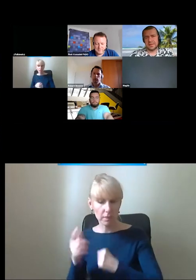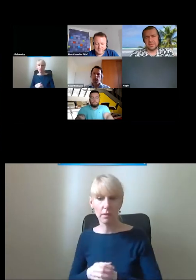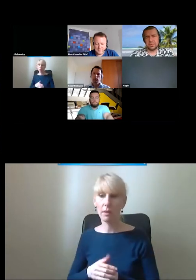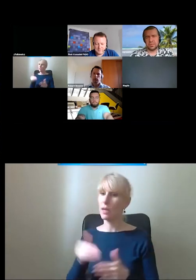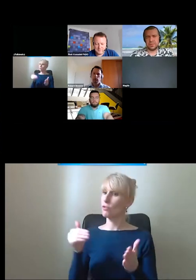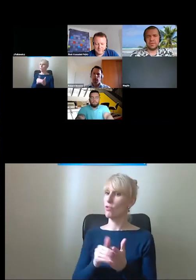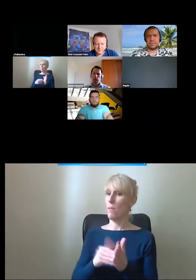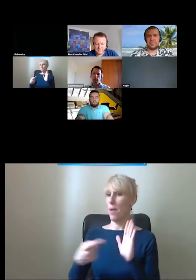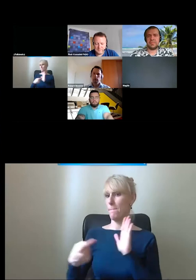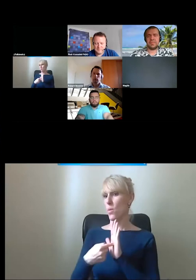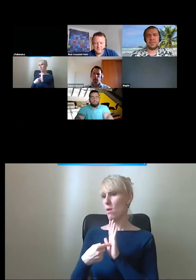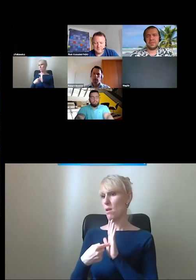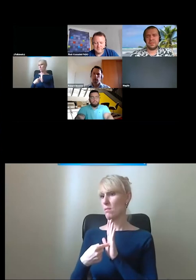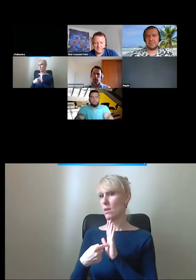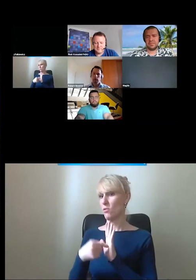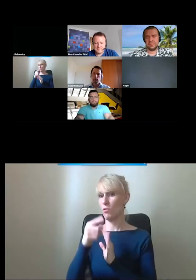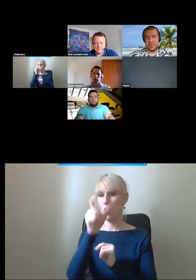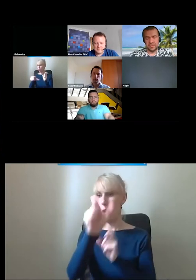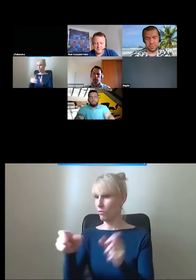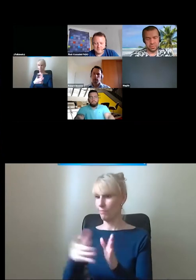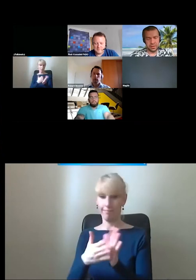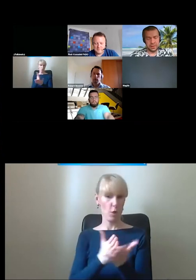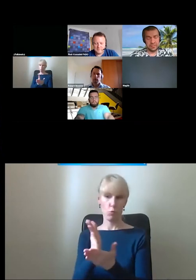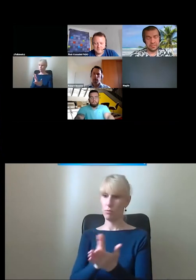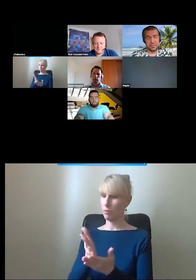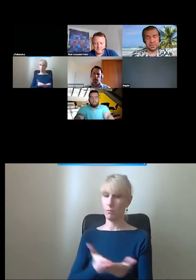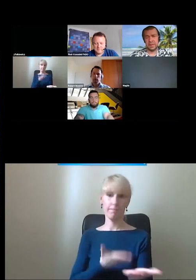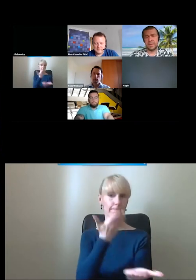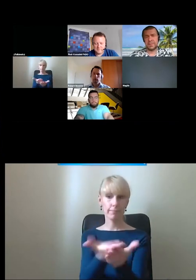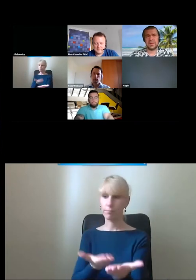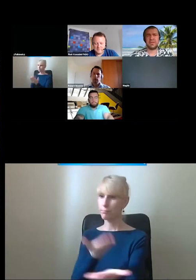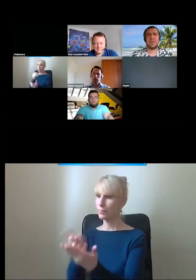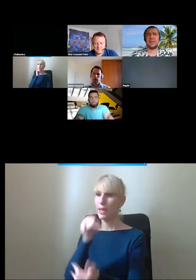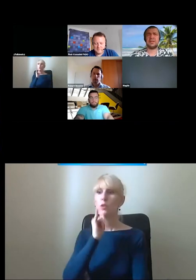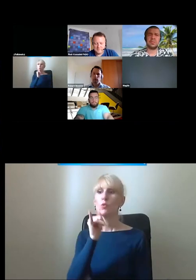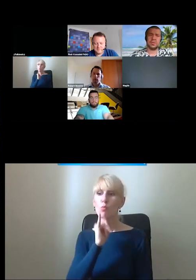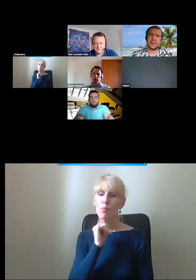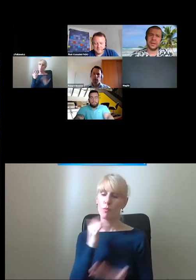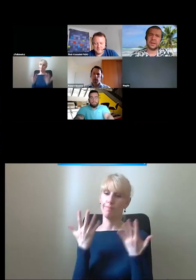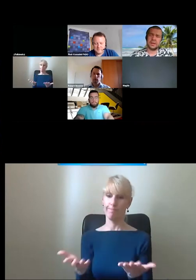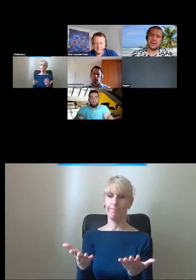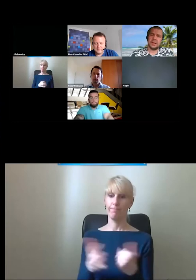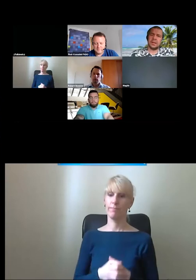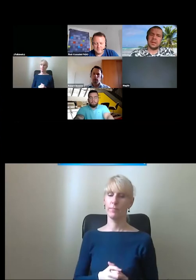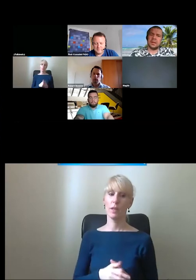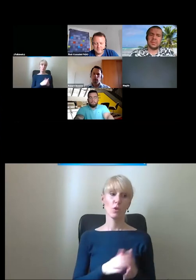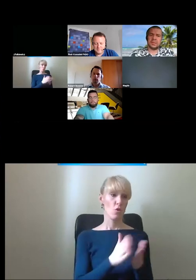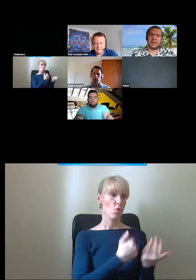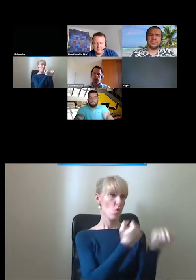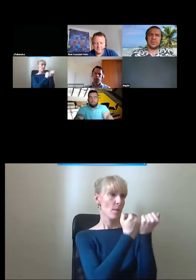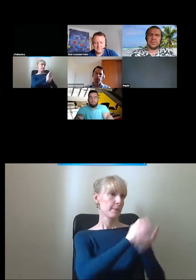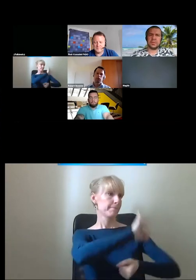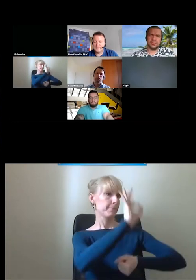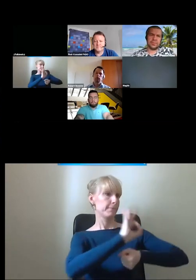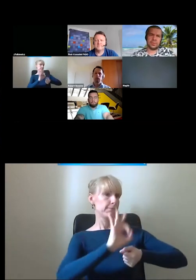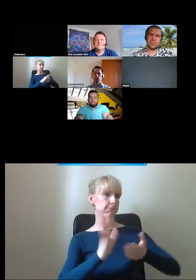pokazać użytkownikom. Bo wiemy już, że to, co na papierze wygląda cudownie, potem